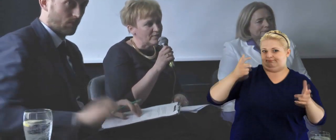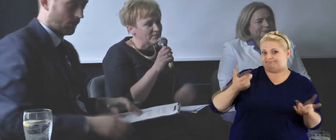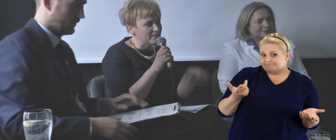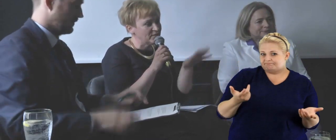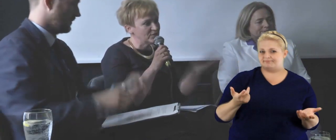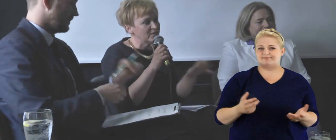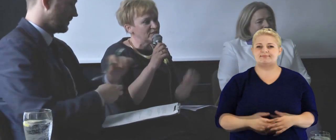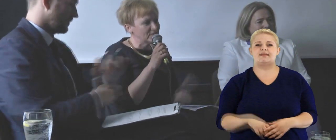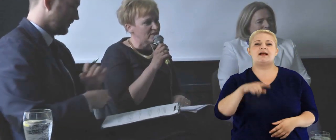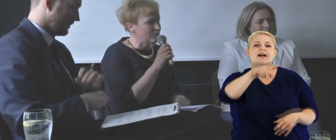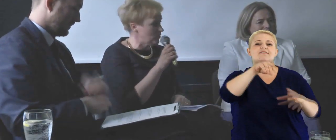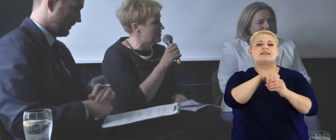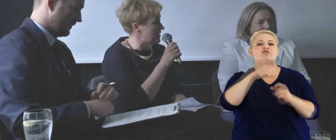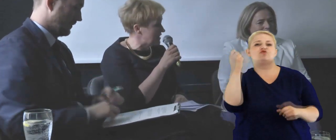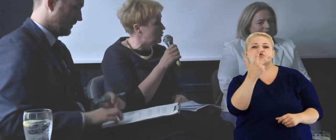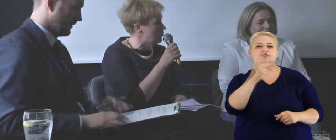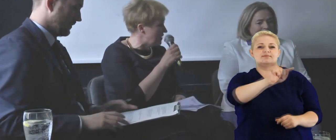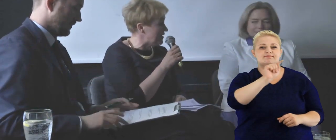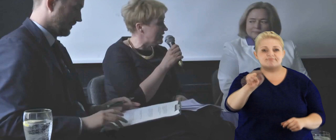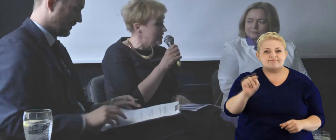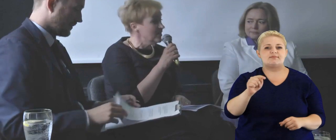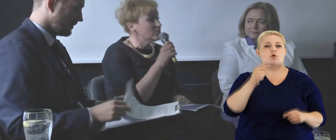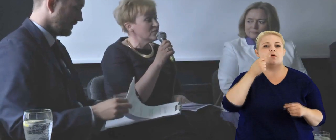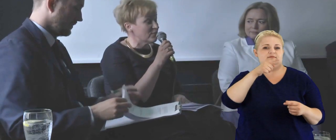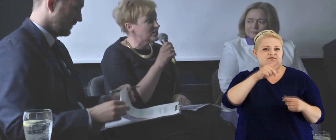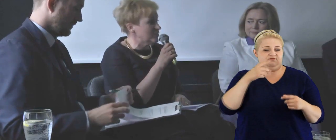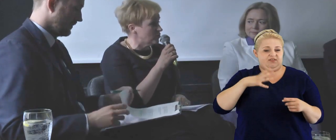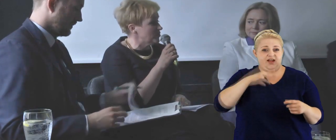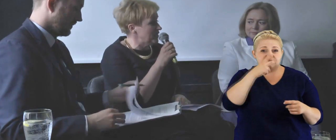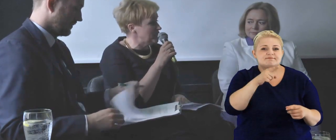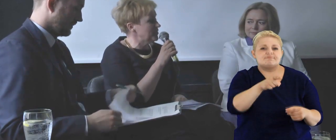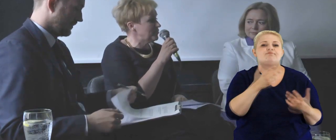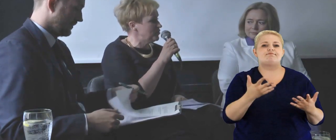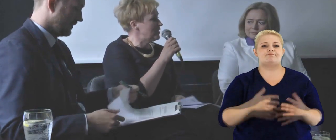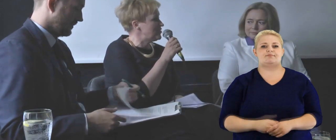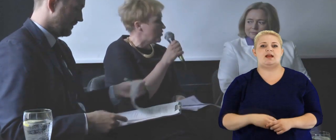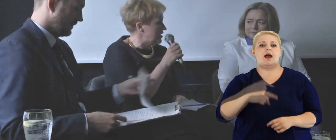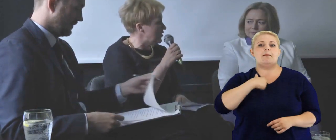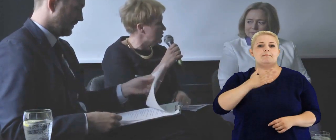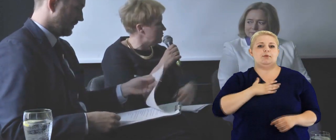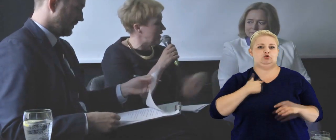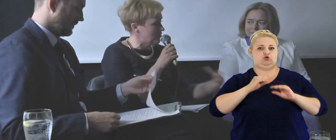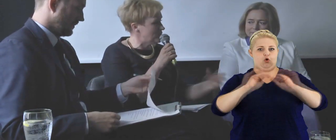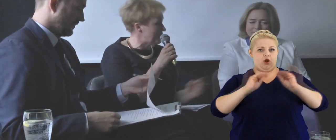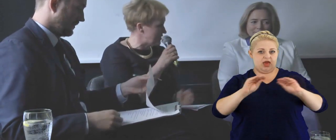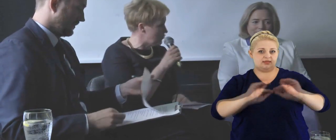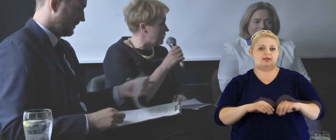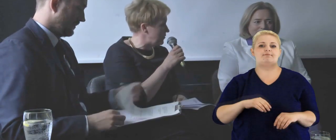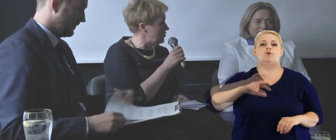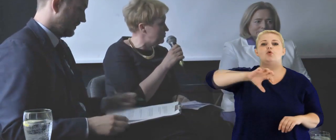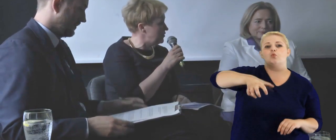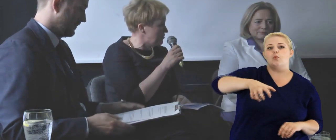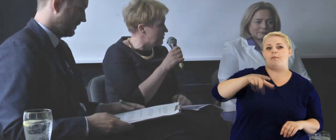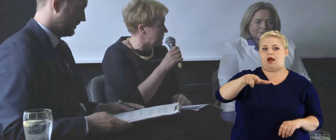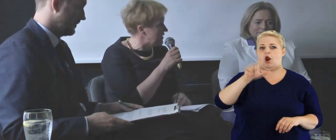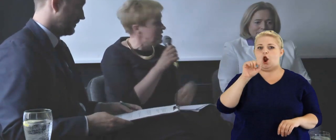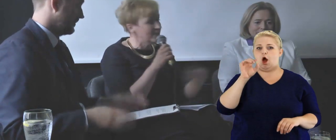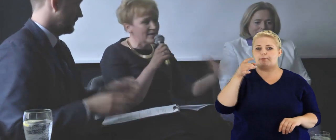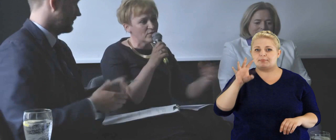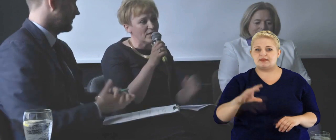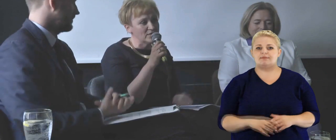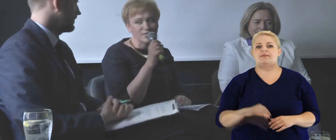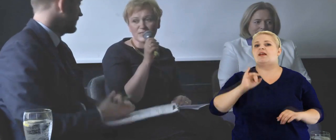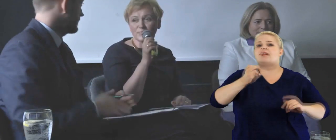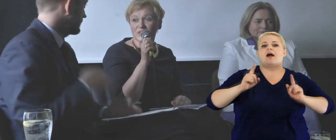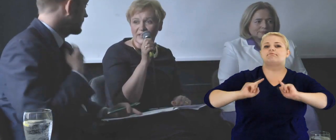zaskakuje i w takich trzech rzeczach, na które zwracają uwagę, to jest właśnie to, że mieliśmy na przykład szkolenie o tym, jak rozmawiać z grupami lobbyingowymi,